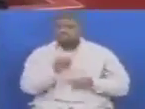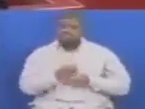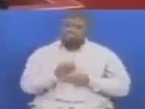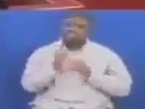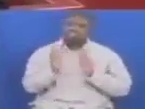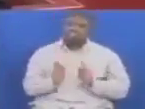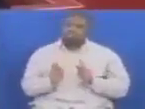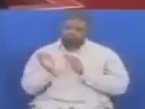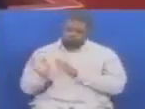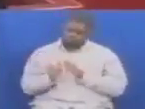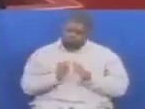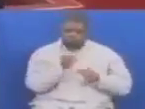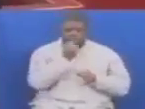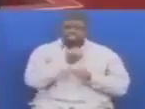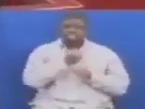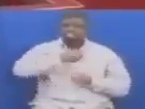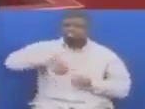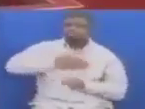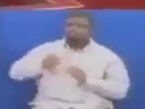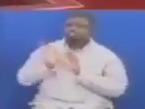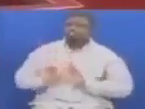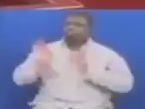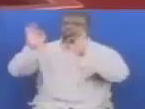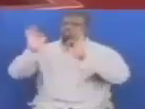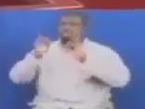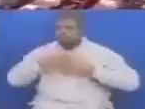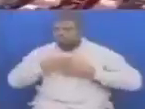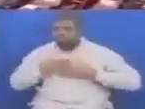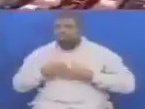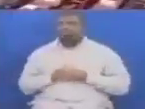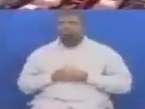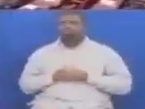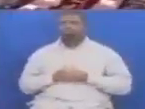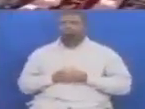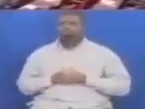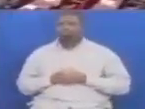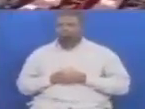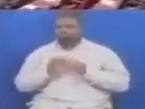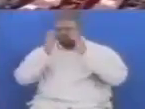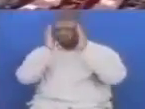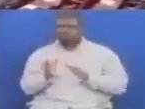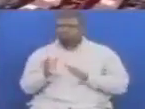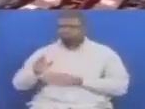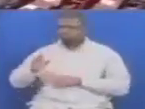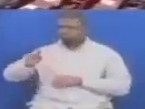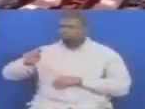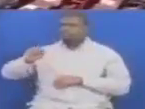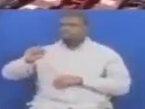Tumejipanga kufanya kazi ya tu Vizuri Mwishimiwa John Peter Kadutu